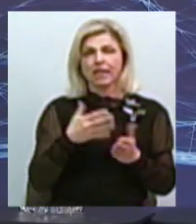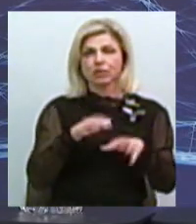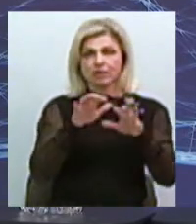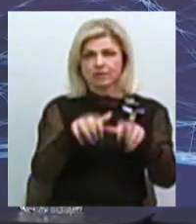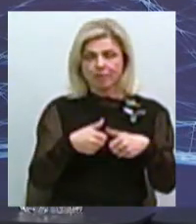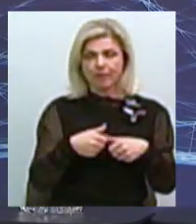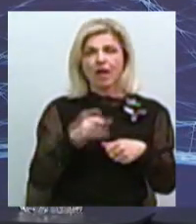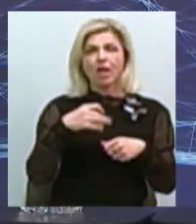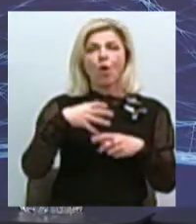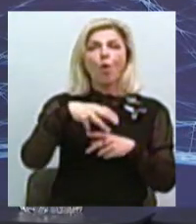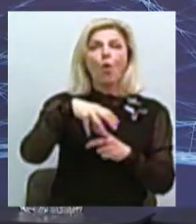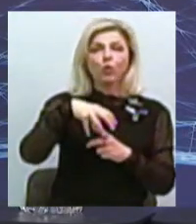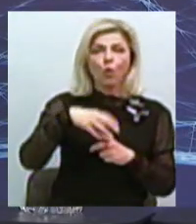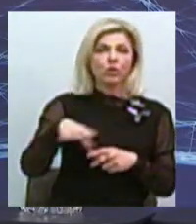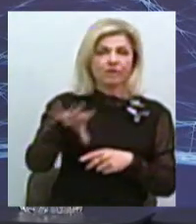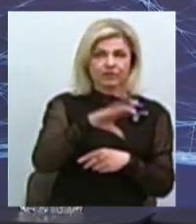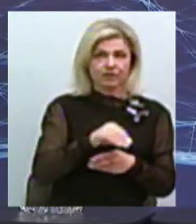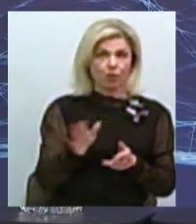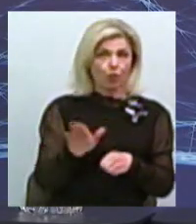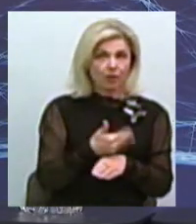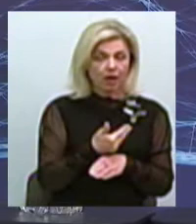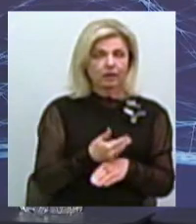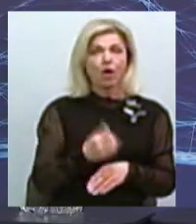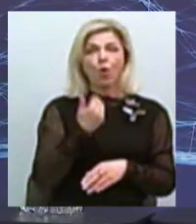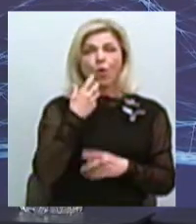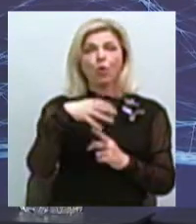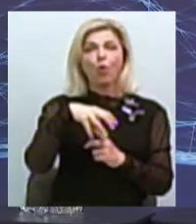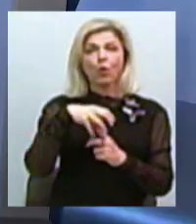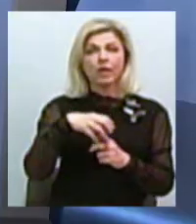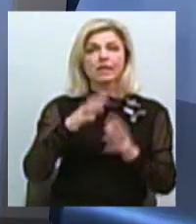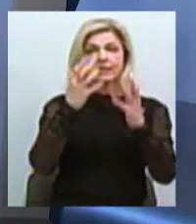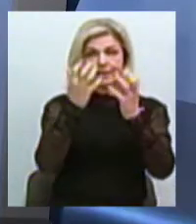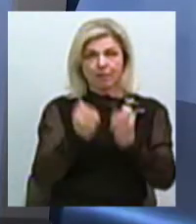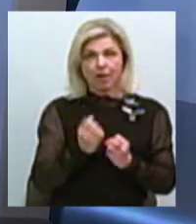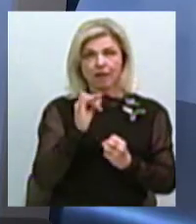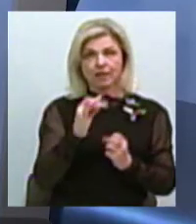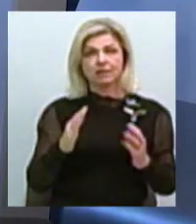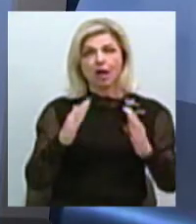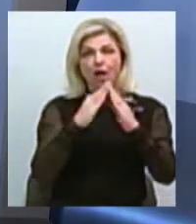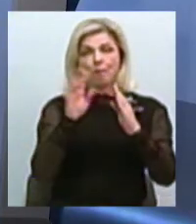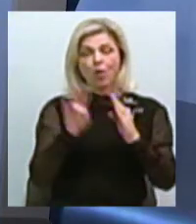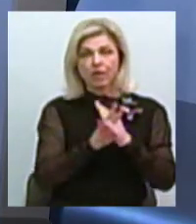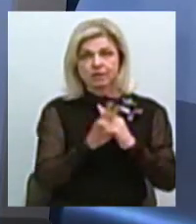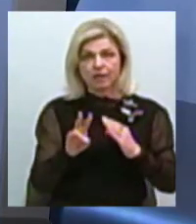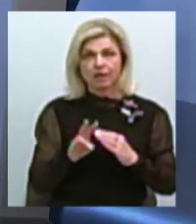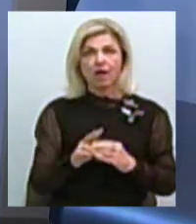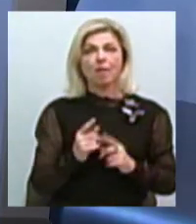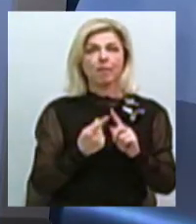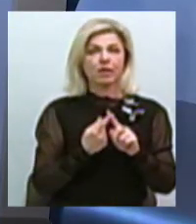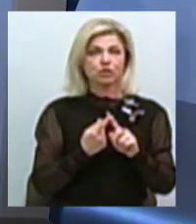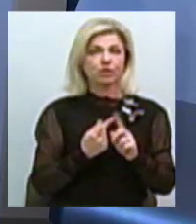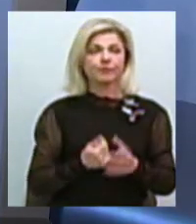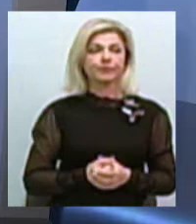колоколи, все зруйнувати. І от коли знімали колоколи з цього жіночого монастиря Пелагеївського, ну, по-перше,